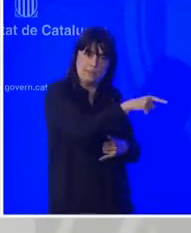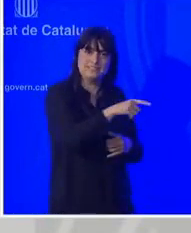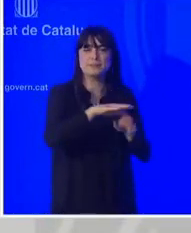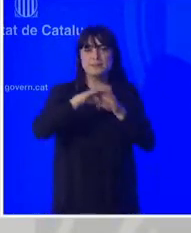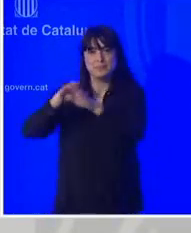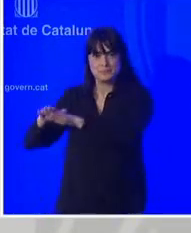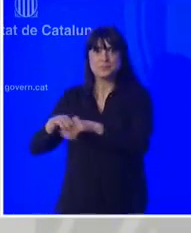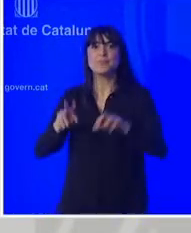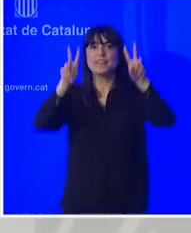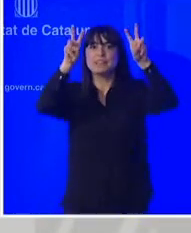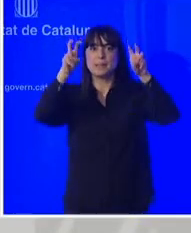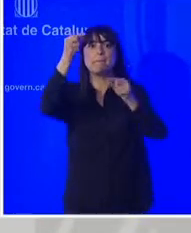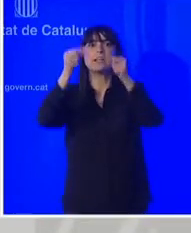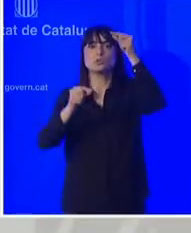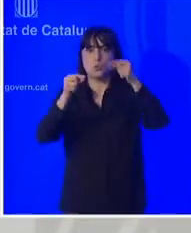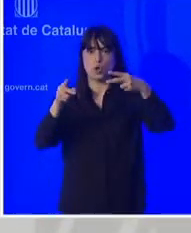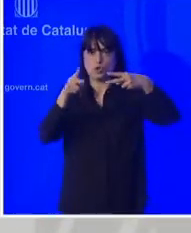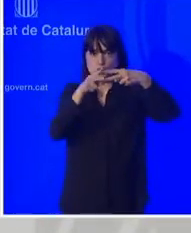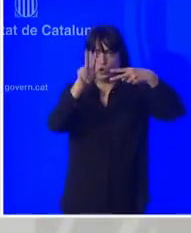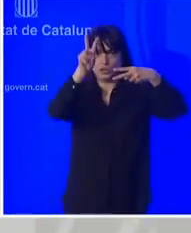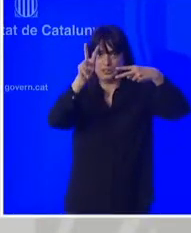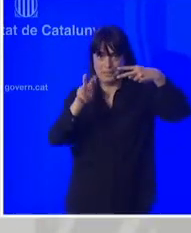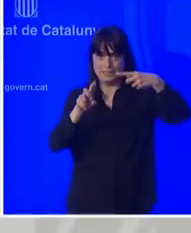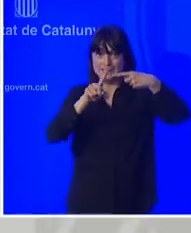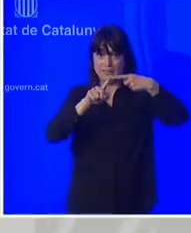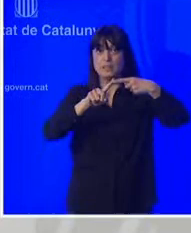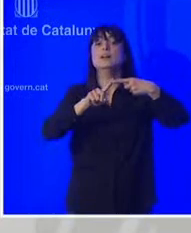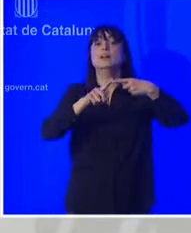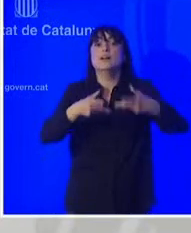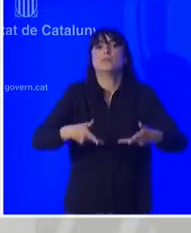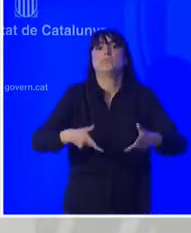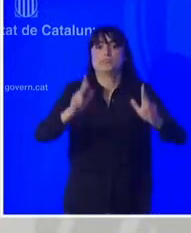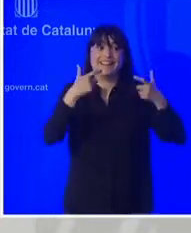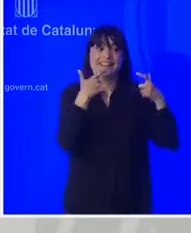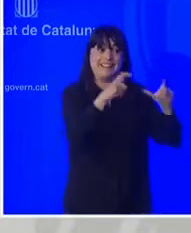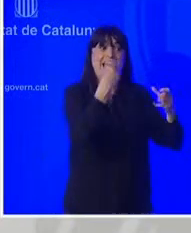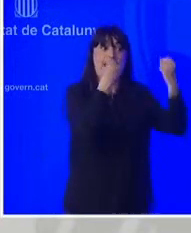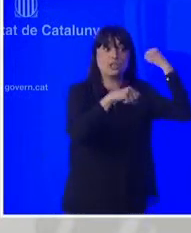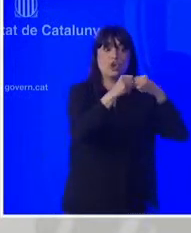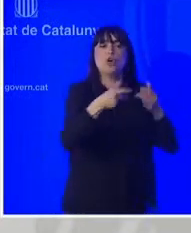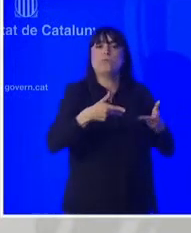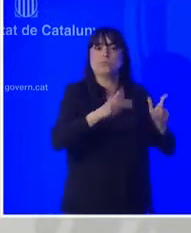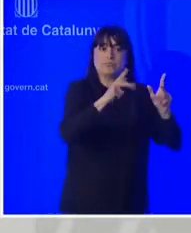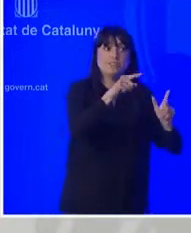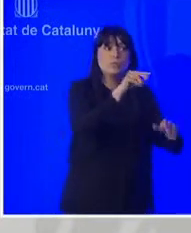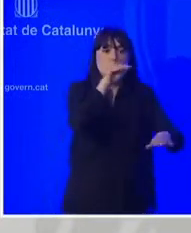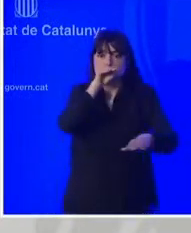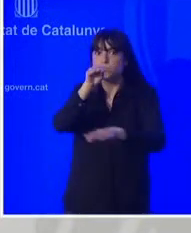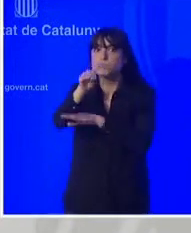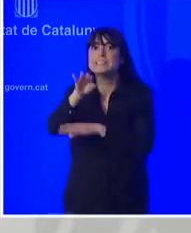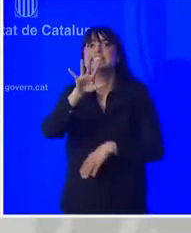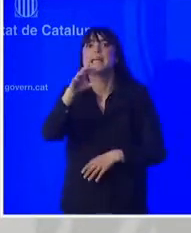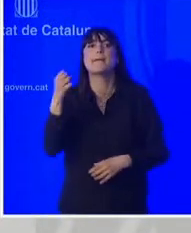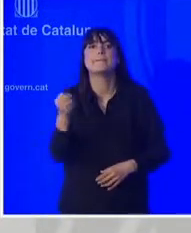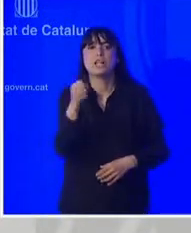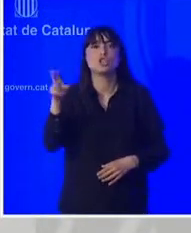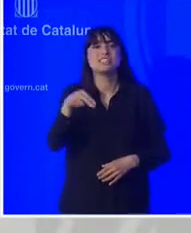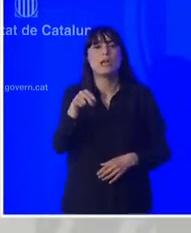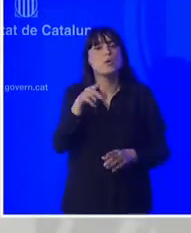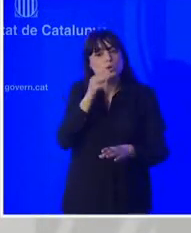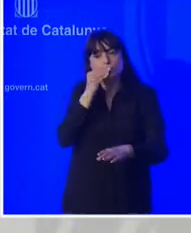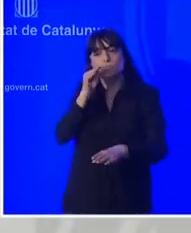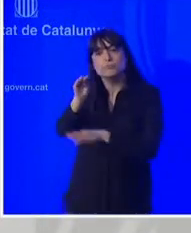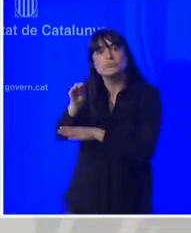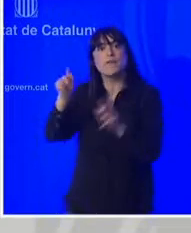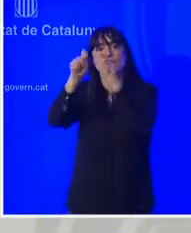dos apunts. En primer lloc, hem autoritzat a Acció atorgar 5 milions d'euros a Fira de Barcelona. Es